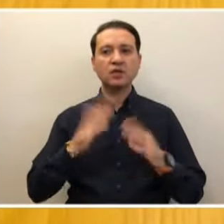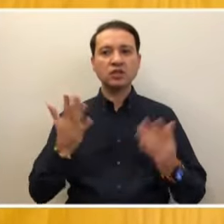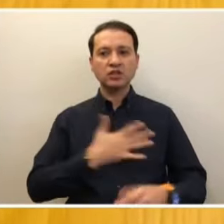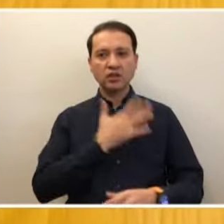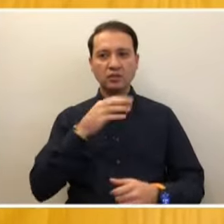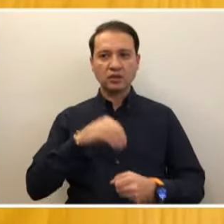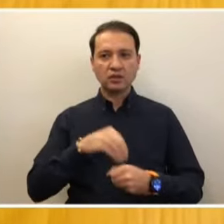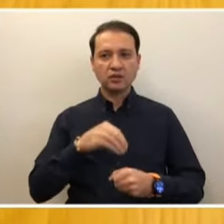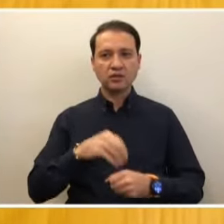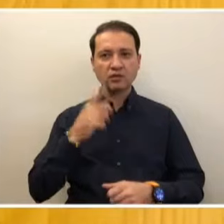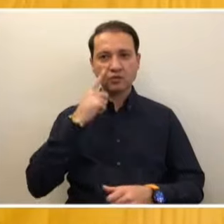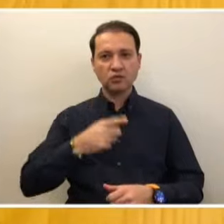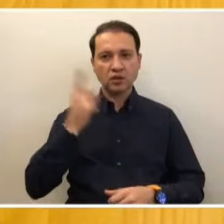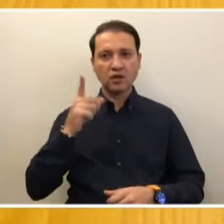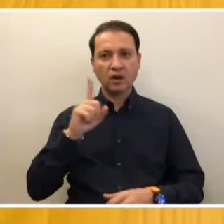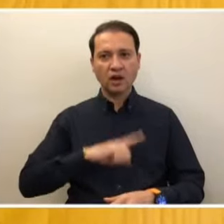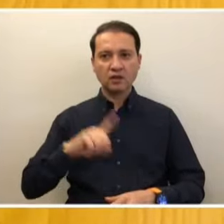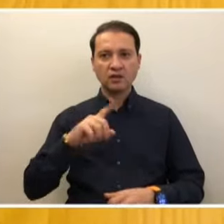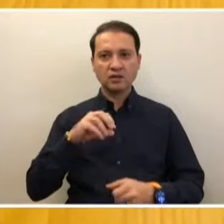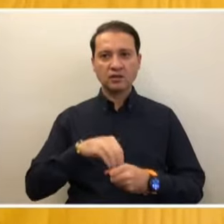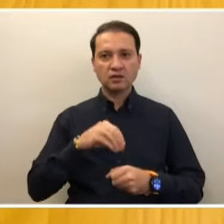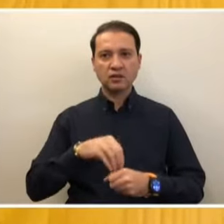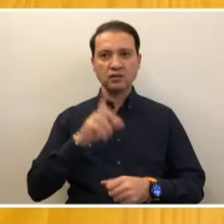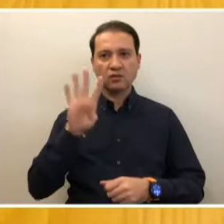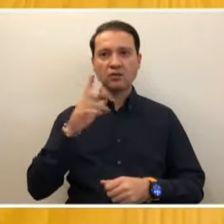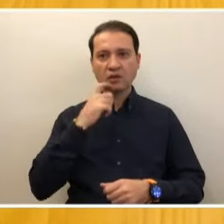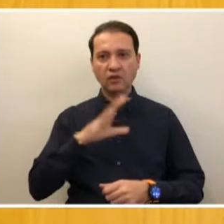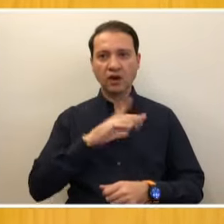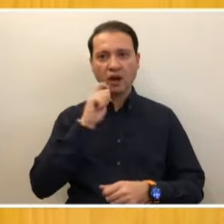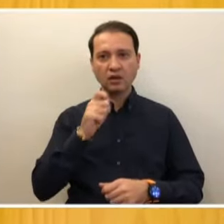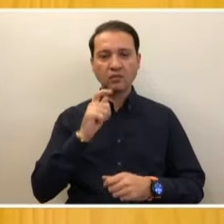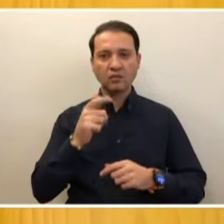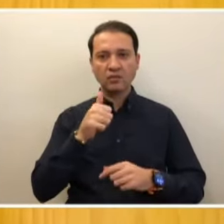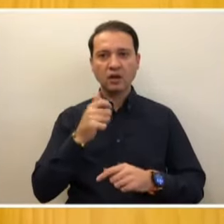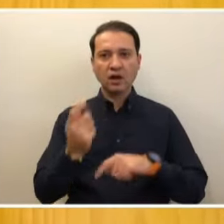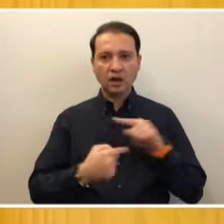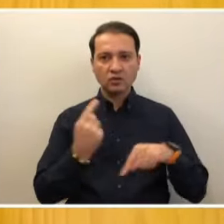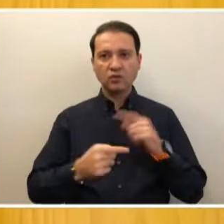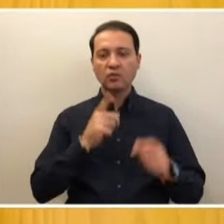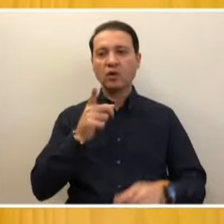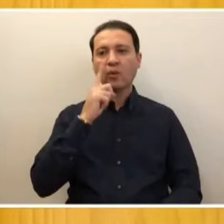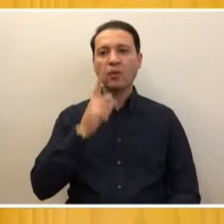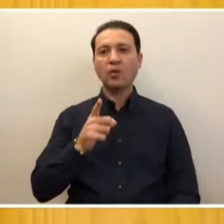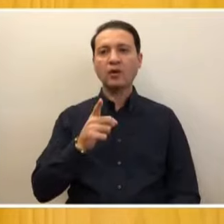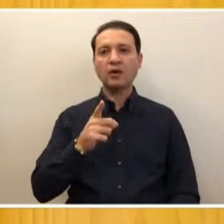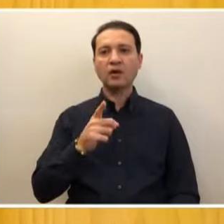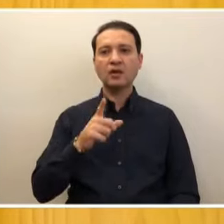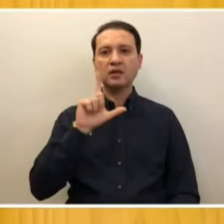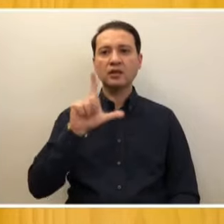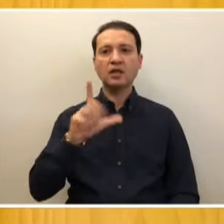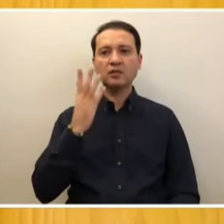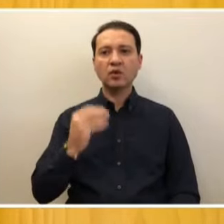Cumhurbaşkanı adaylığı için 4 yıl varken adam mı arayacağız? Bu kapsamda lazım gelen